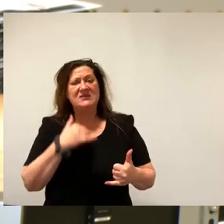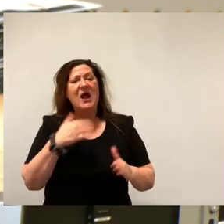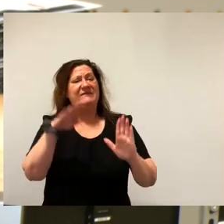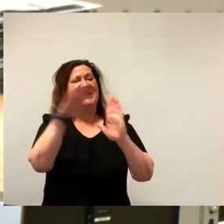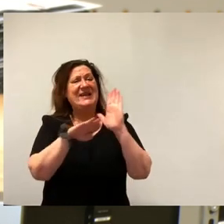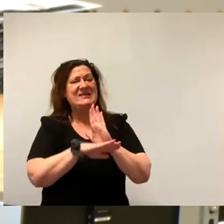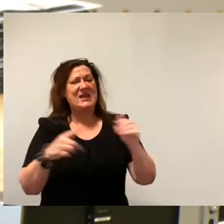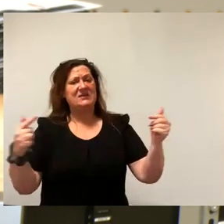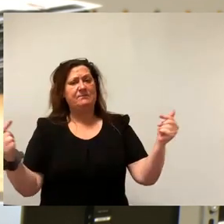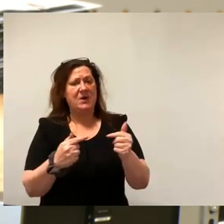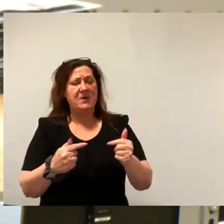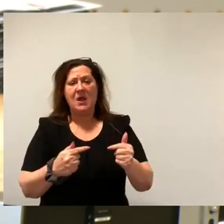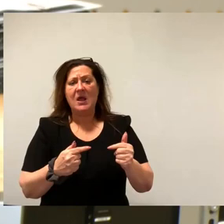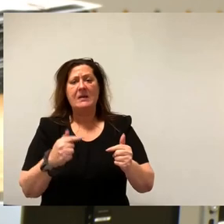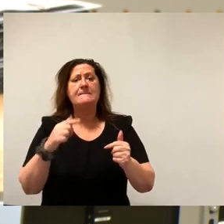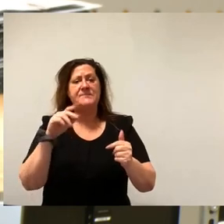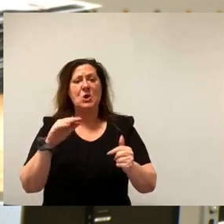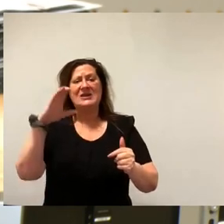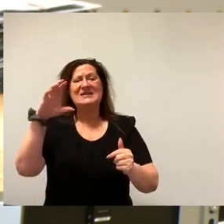der CDU und nicht der AfD. Vielen Dank.